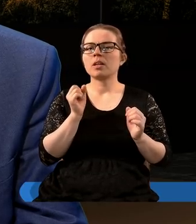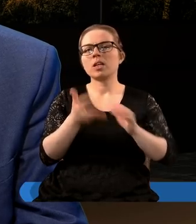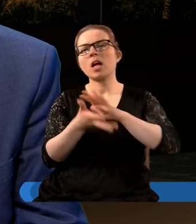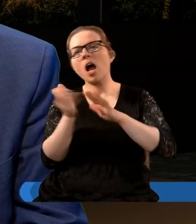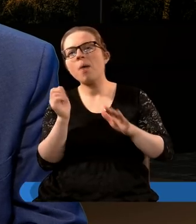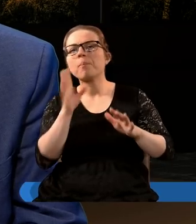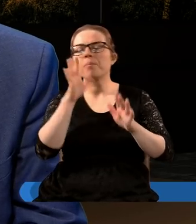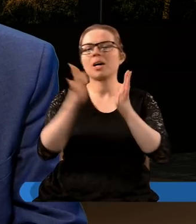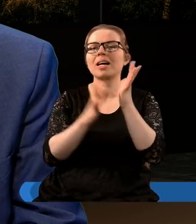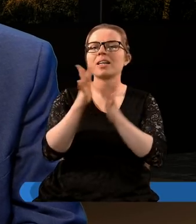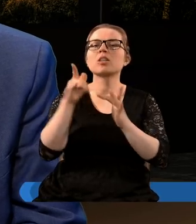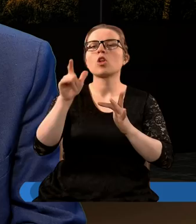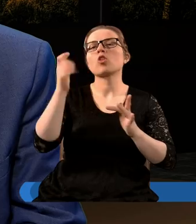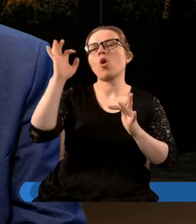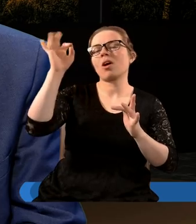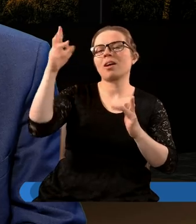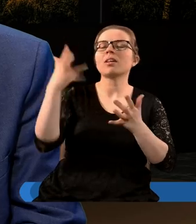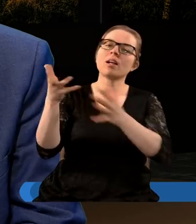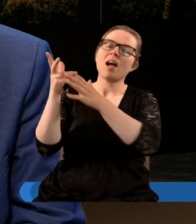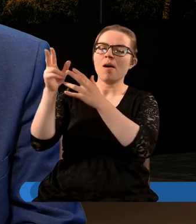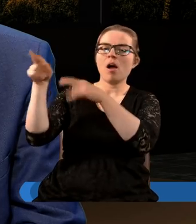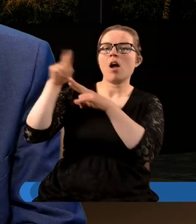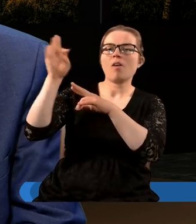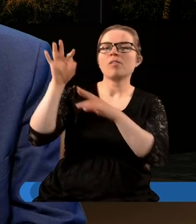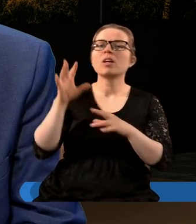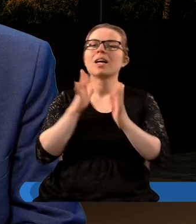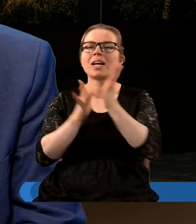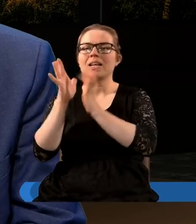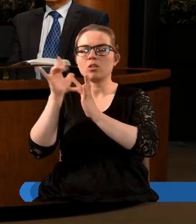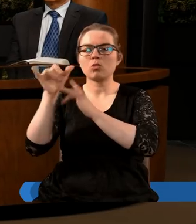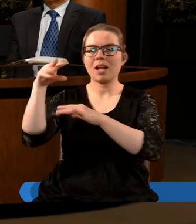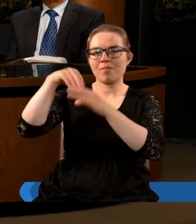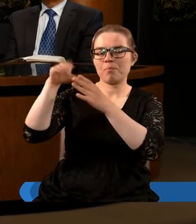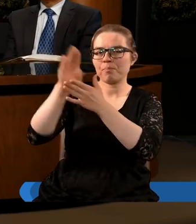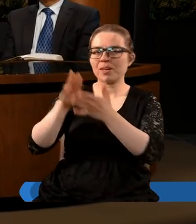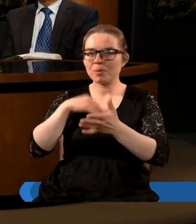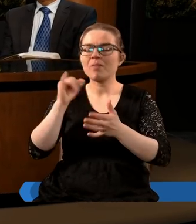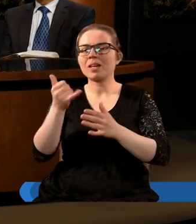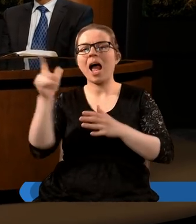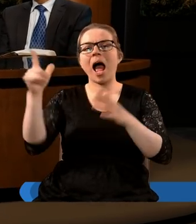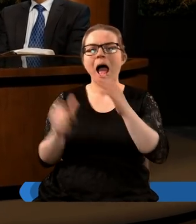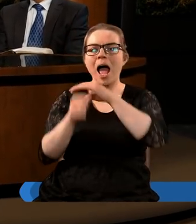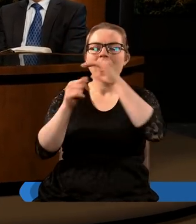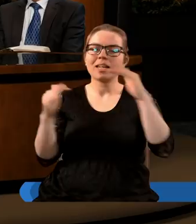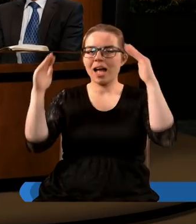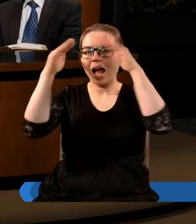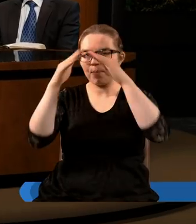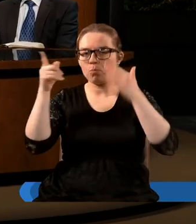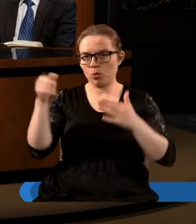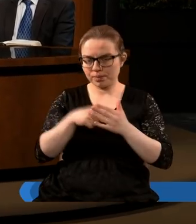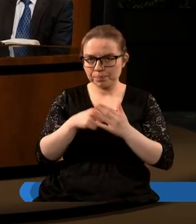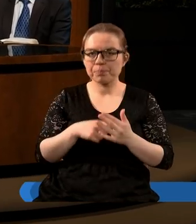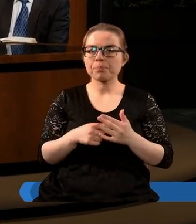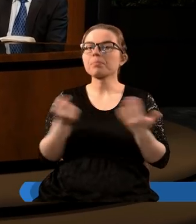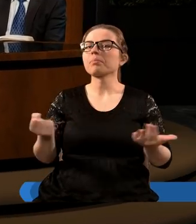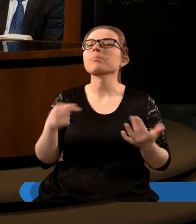odebrać Chrystusowi to, co jest Jego. Chrystus ukazywany jest w Piśmie Świętym w Nowym Testamencie jako arcykapłan. Tak.